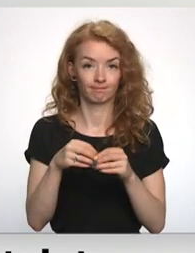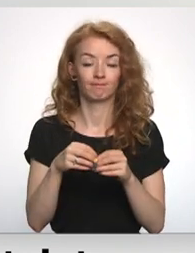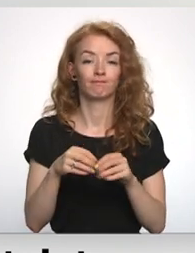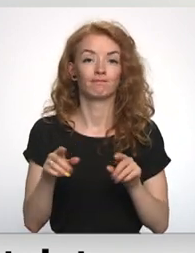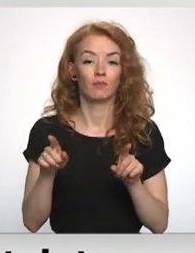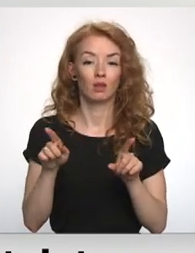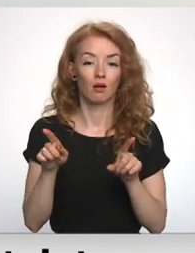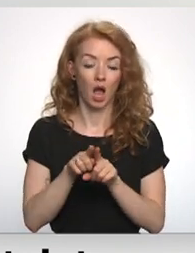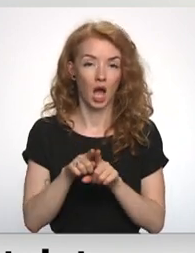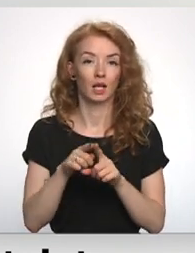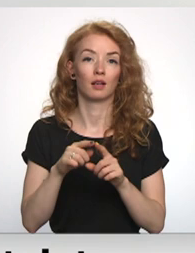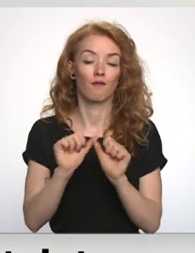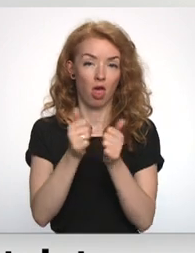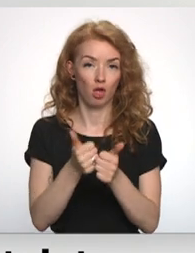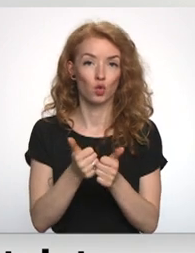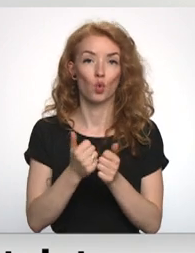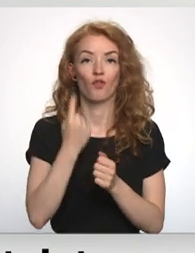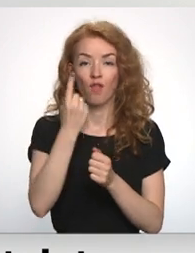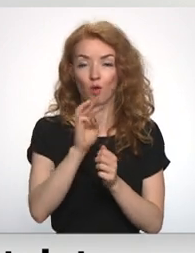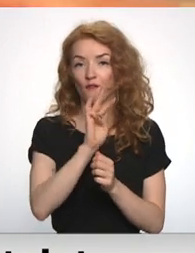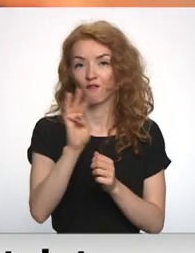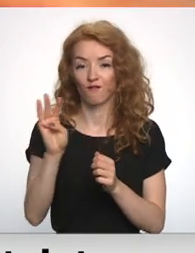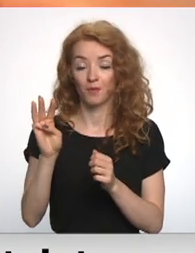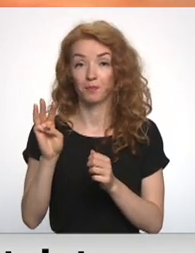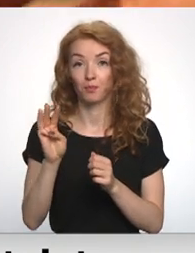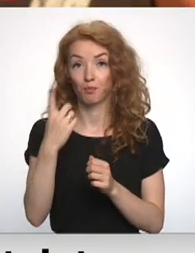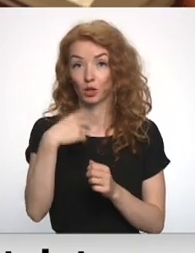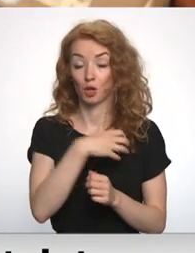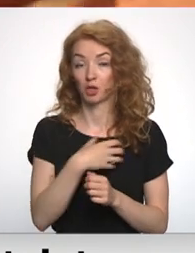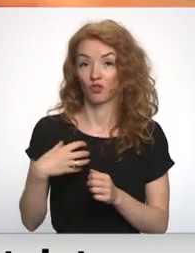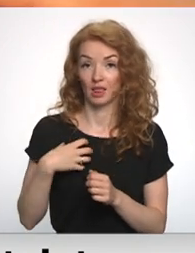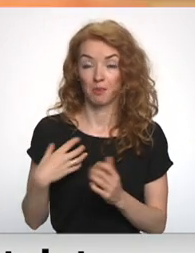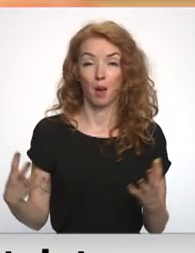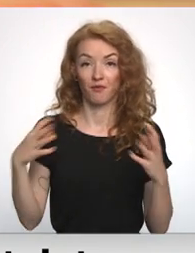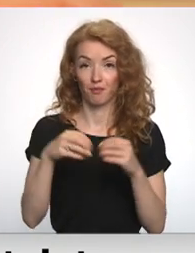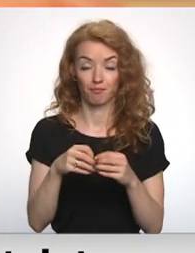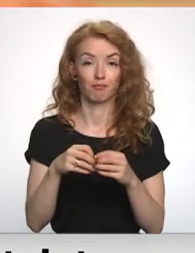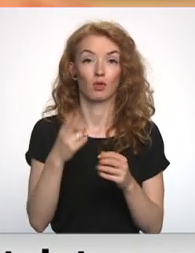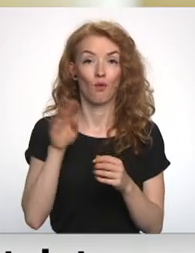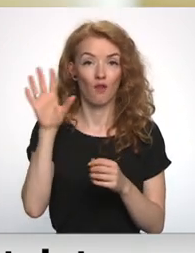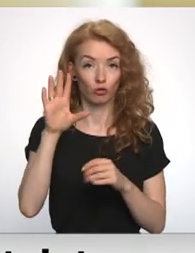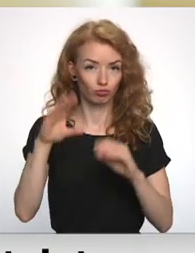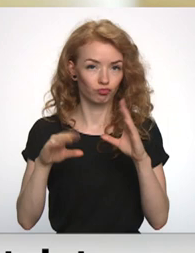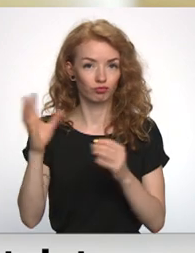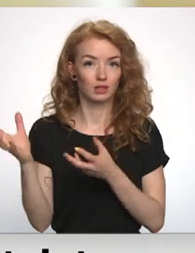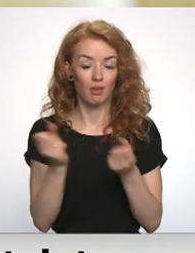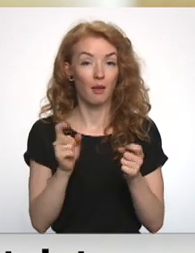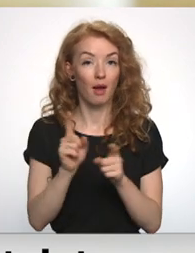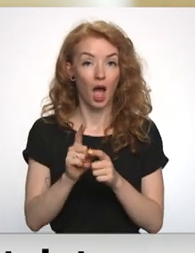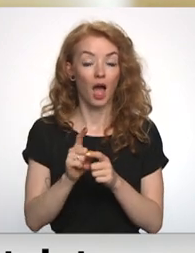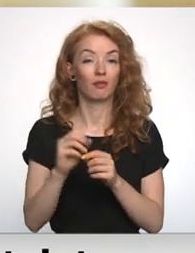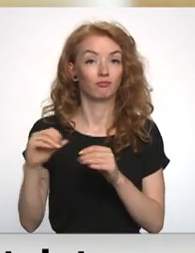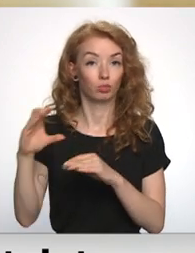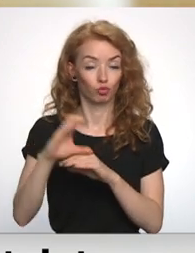arī, piemēram, veidotu vienu mājaslapu. Pašvaldības apvienošanās ietvaros no valsts budžeta saņēma arī noteiktu